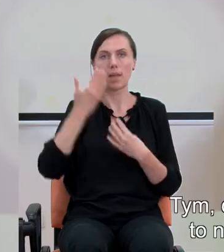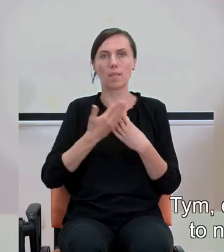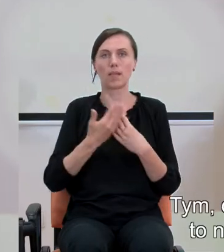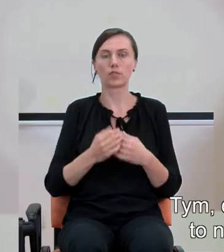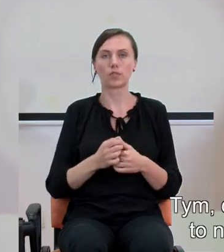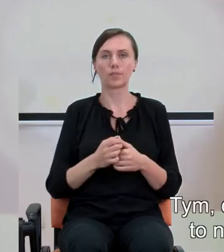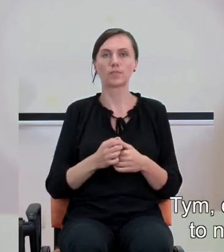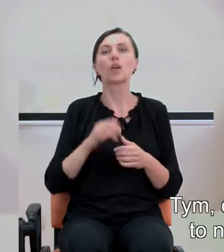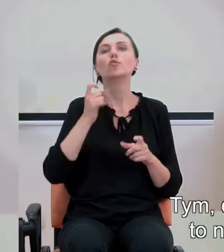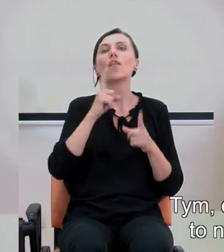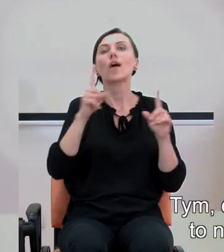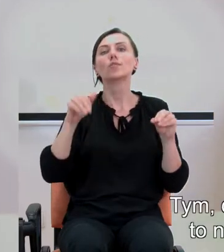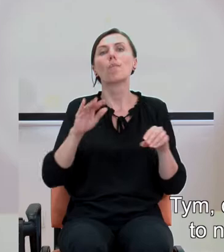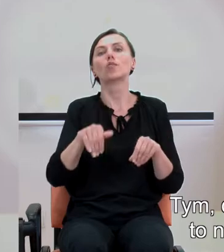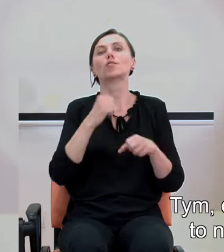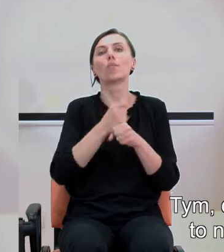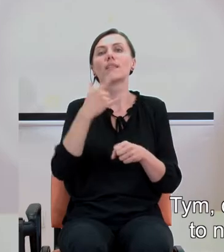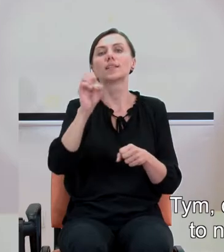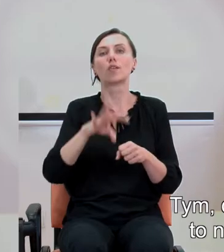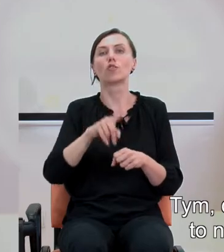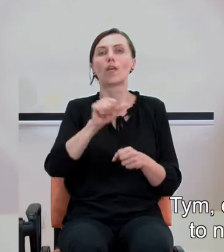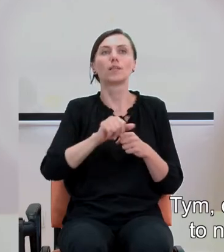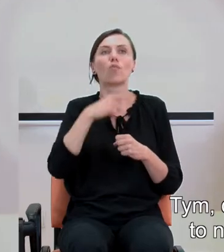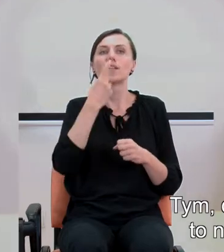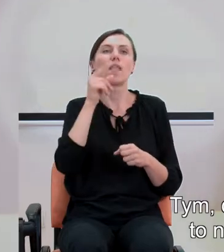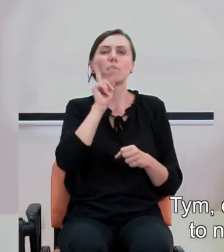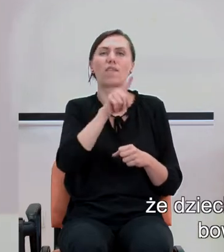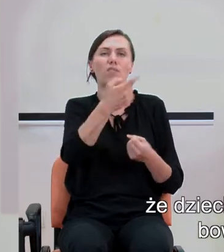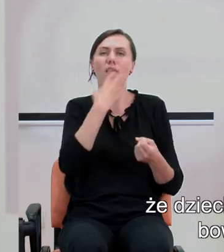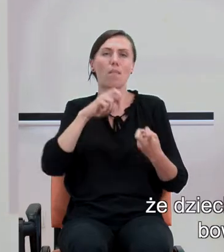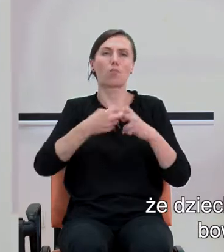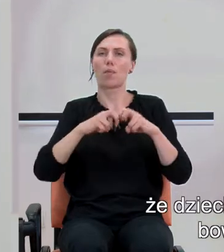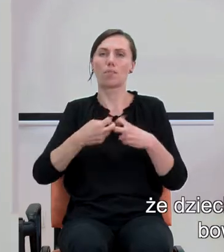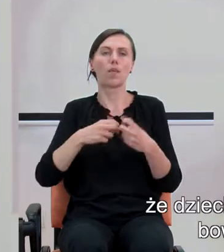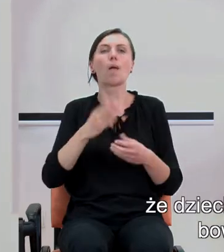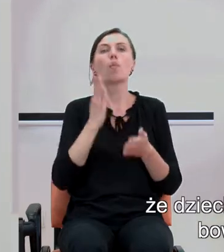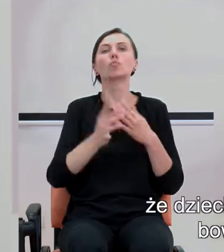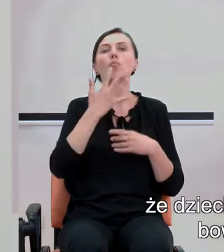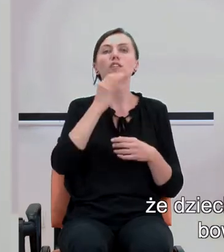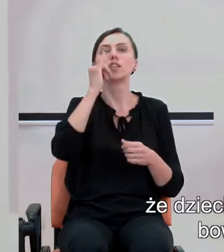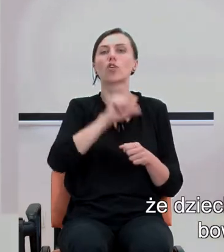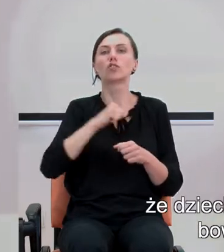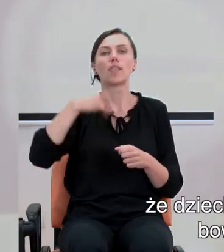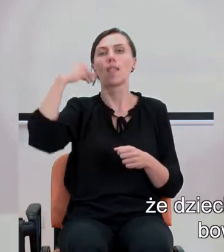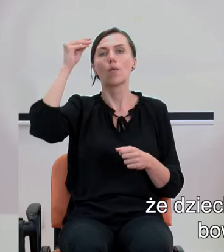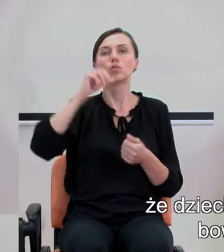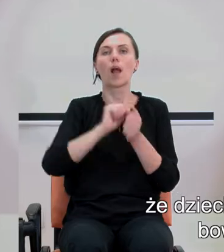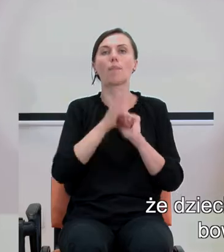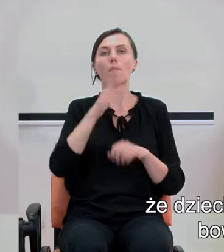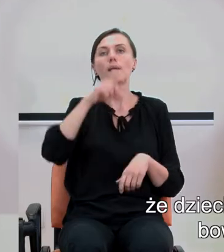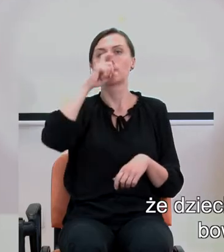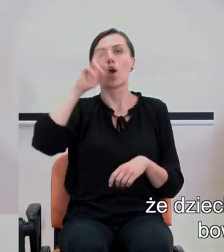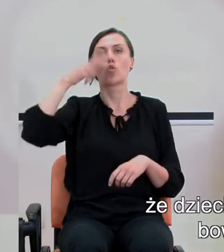tym, co nauczyciel może zrobić najgorszego, to negowanie tych problemów i mówienie, że dziecko się nie uczy albo, że ma złych